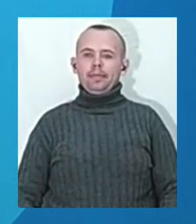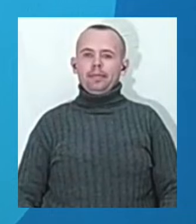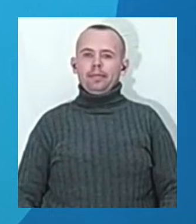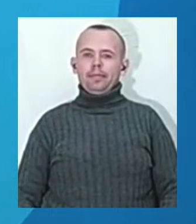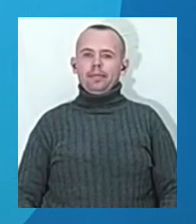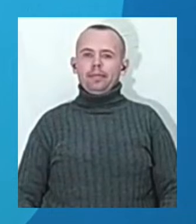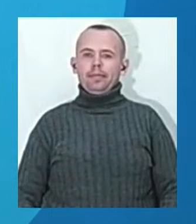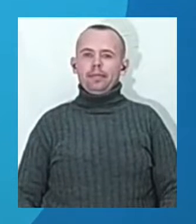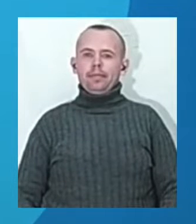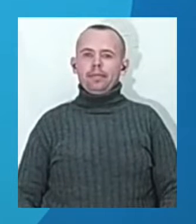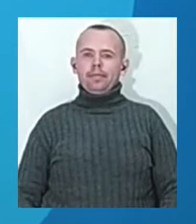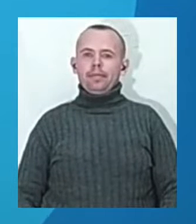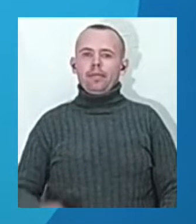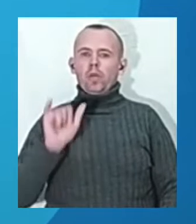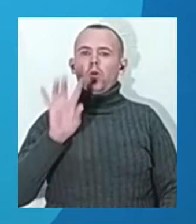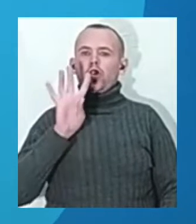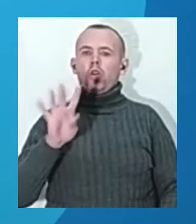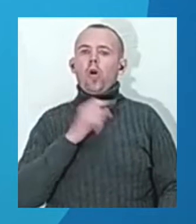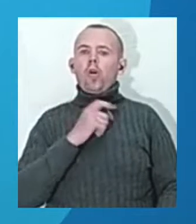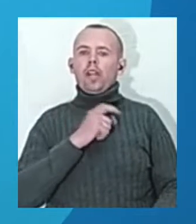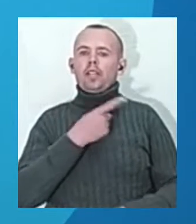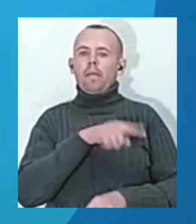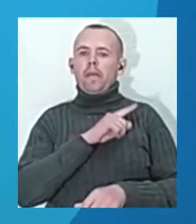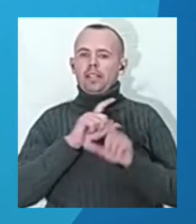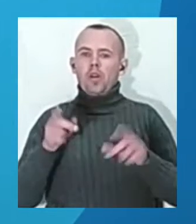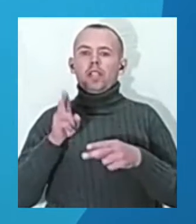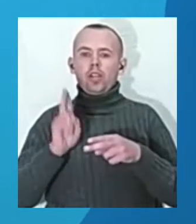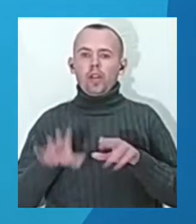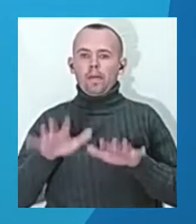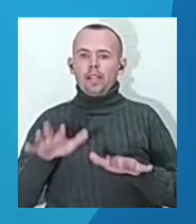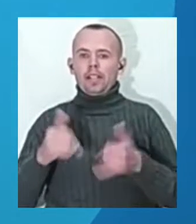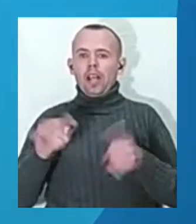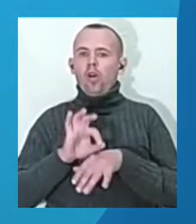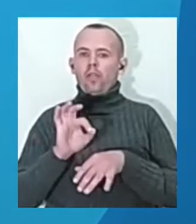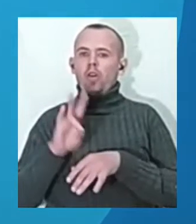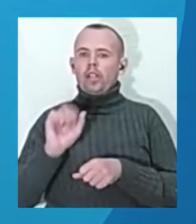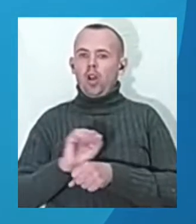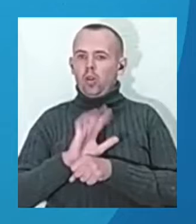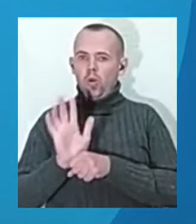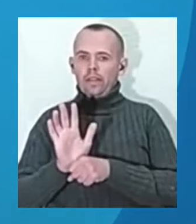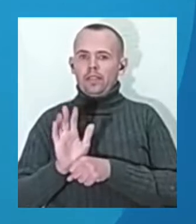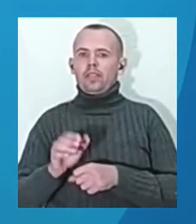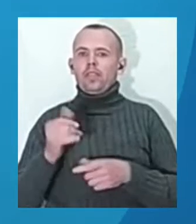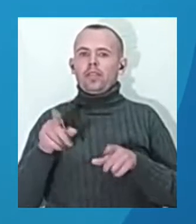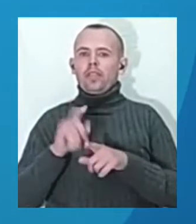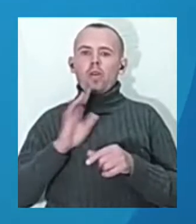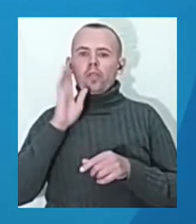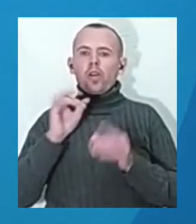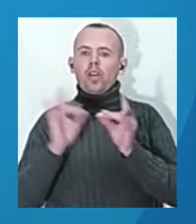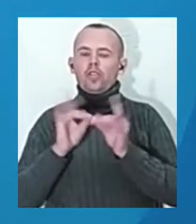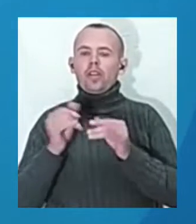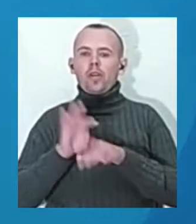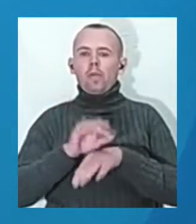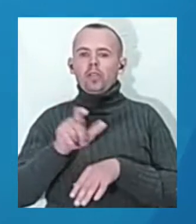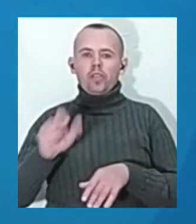У чотирьох одеських медзакладах закінчилися місця для хворих на коронавірус. Станом на ранок ліжок для таких пацієнтів не було у п